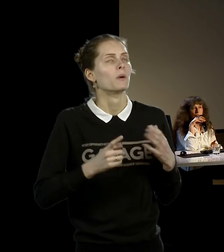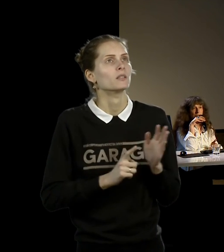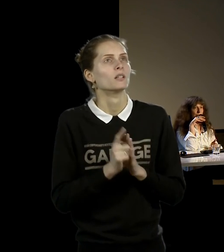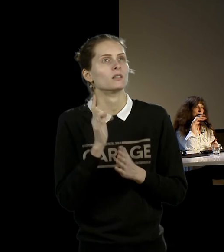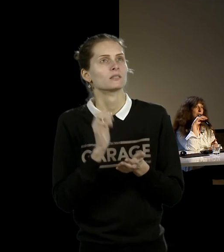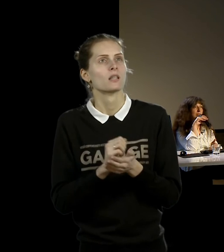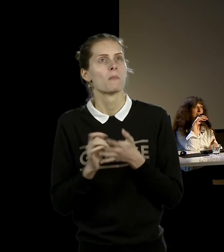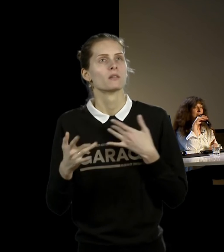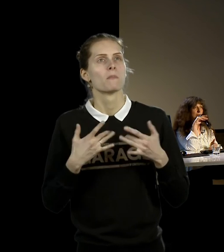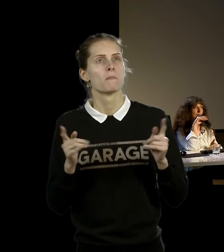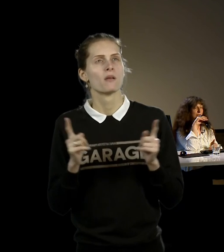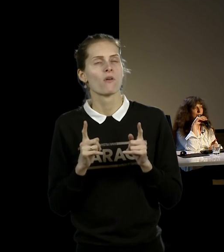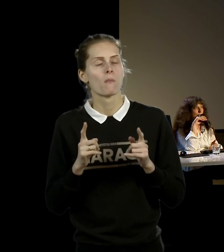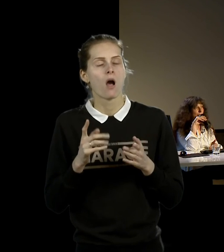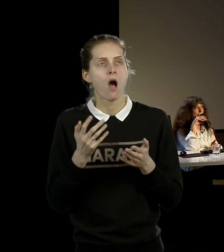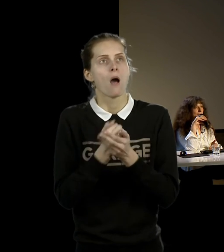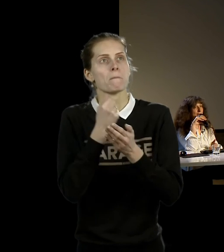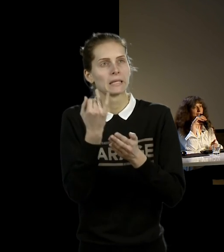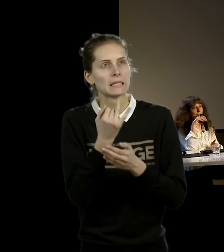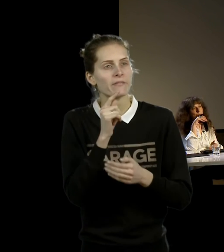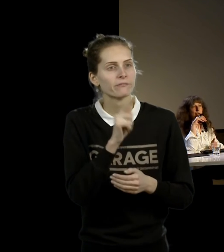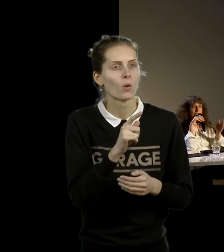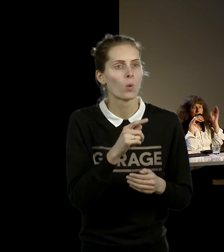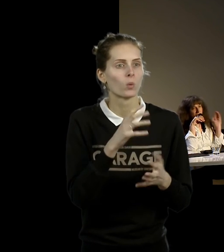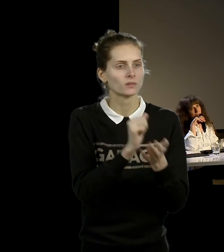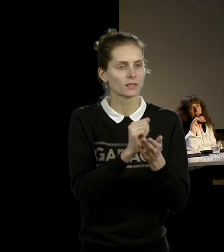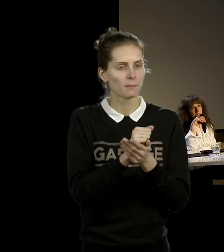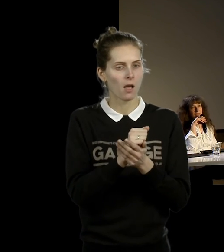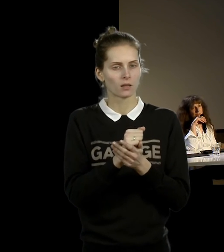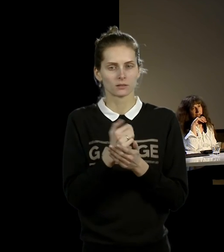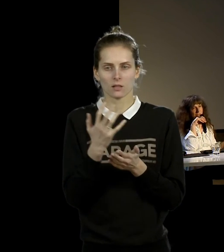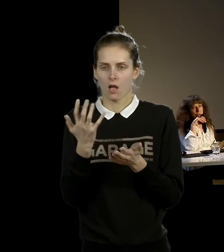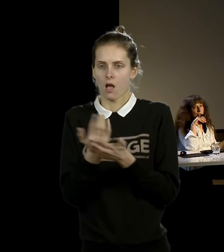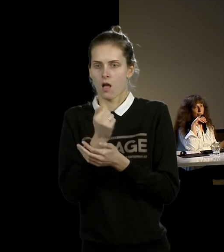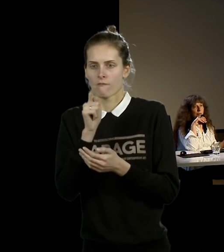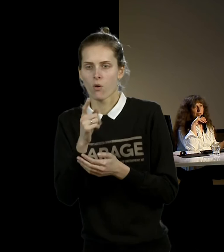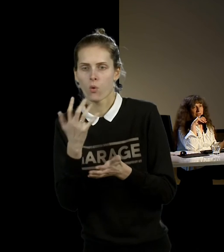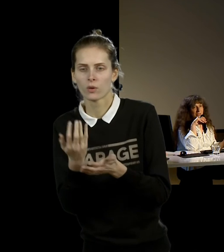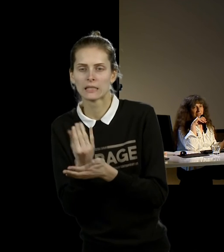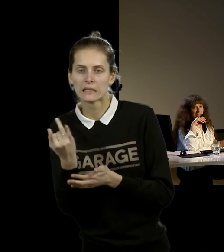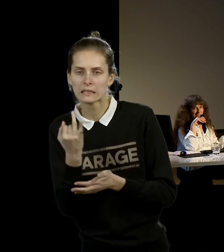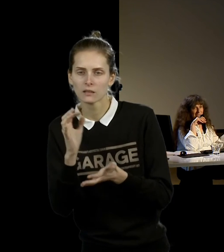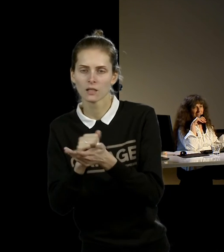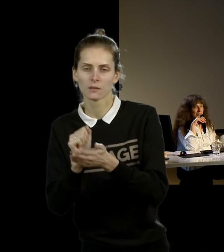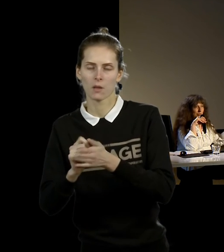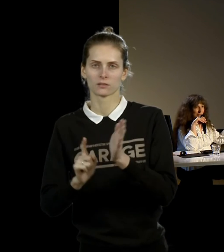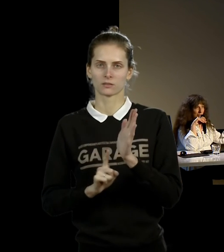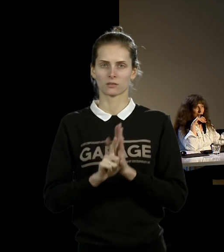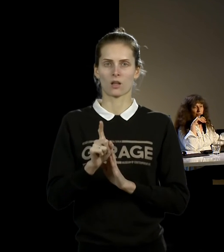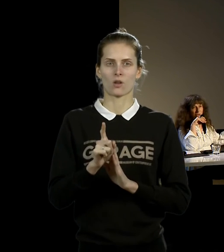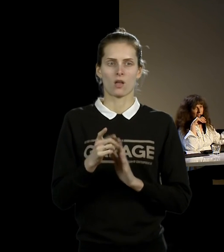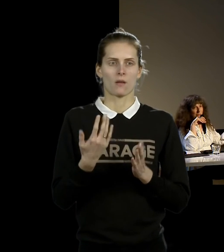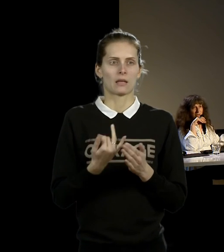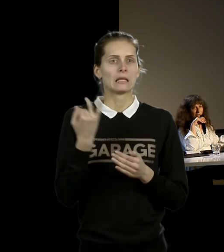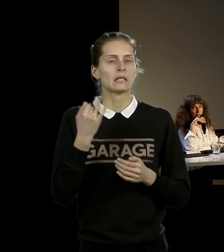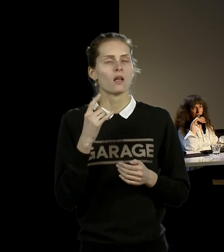архитектурой. Если ему интересно про психологию, то он уже идет и снимает мейнстримное игровое кино. Если ему детство